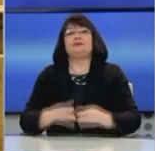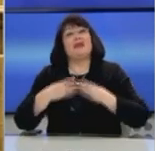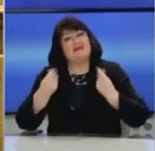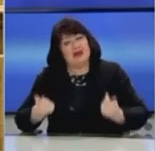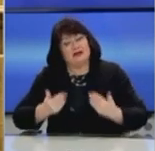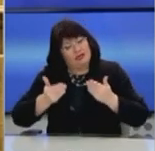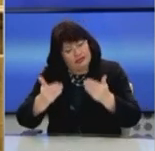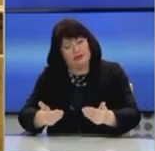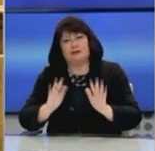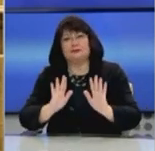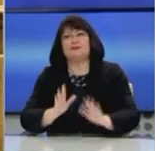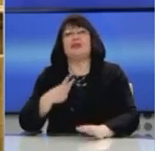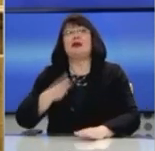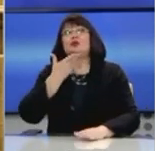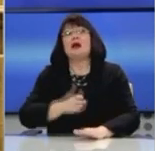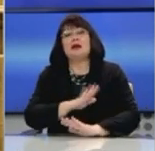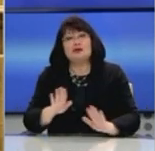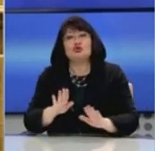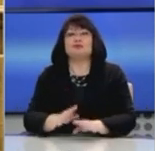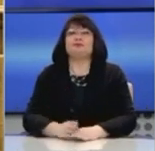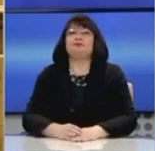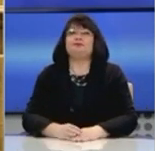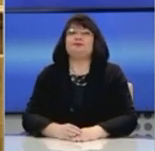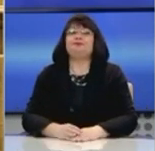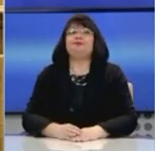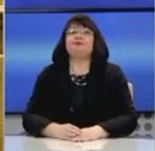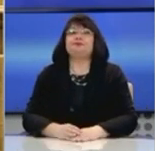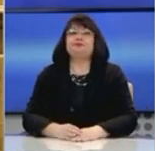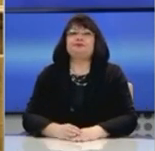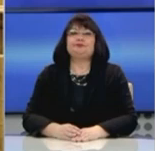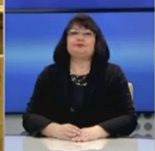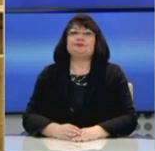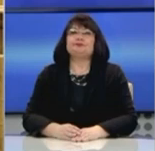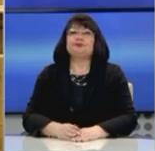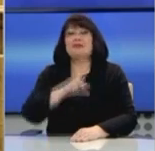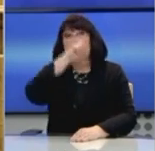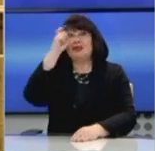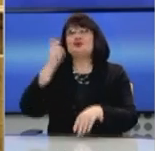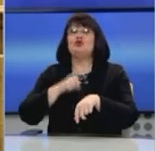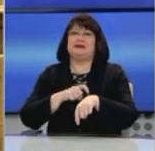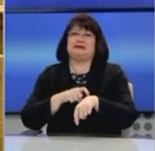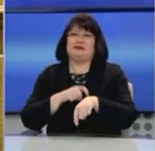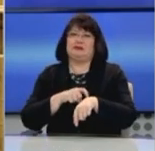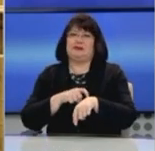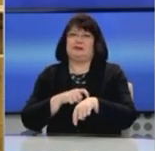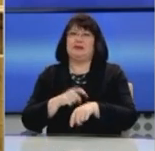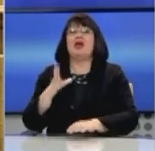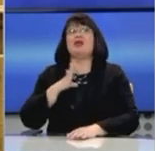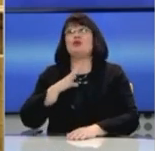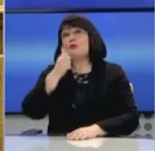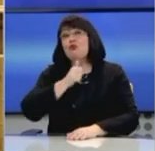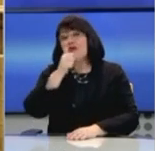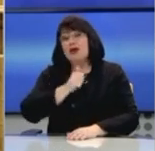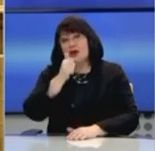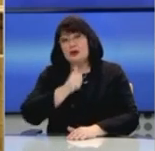ευγένειά σας κύριε Πρόεδρε. Θέλω να κλείσω λέγοντας ότι είναι μια δύσκολη στιγμή τόσο για τους ανθρώπους που